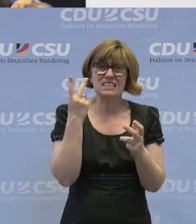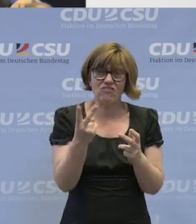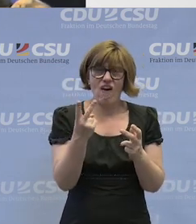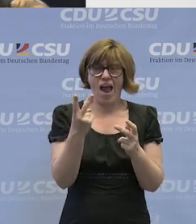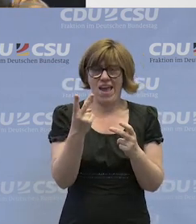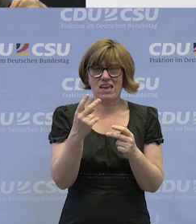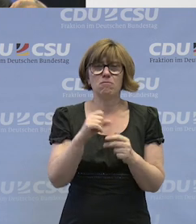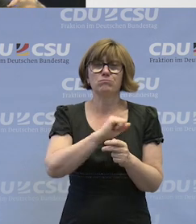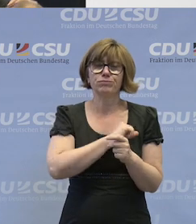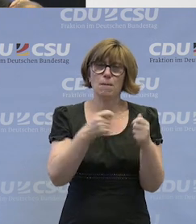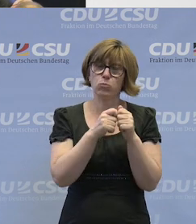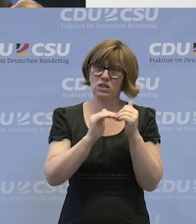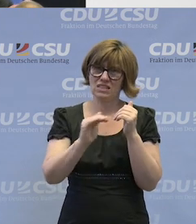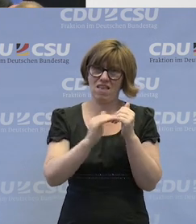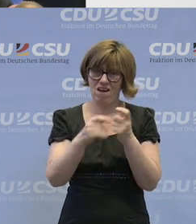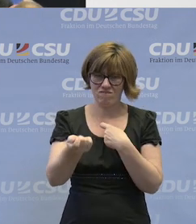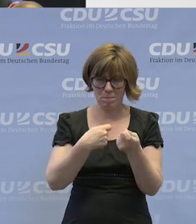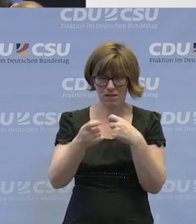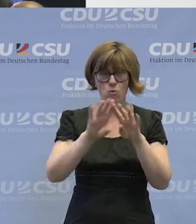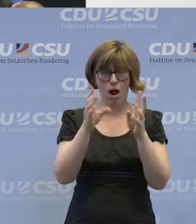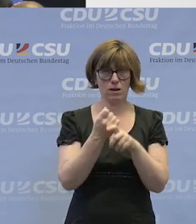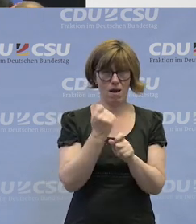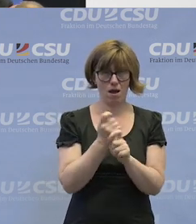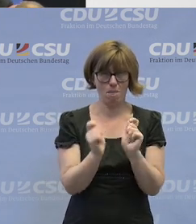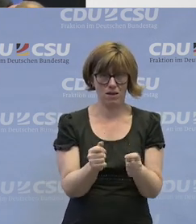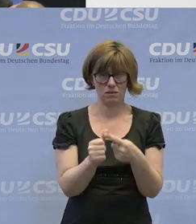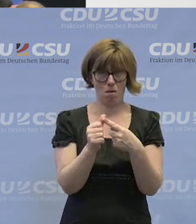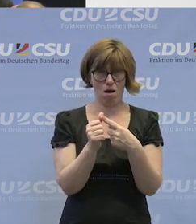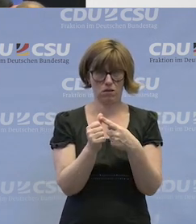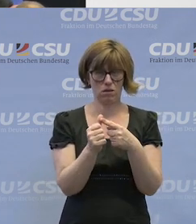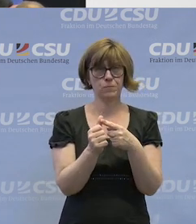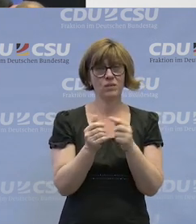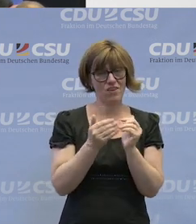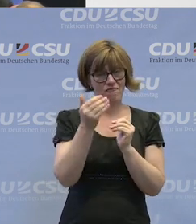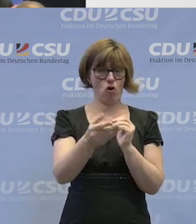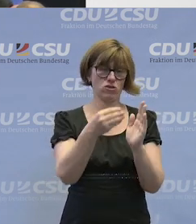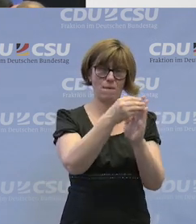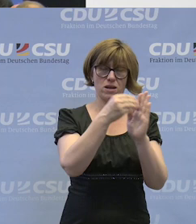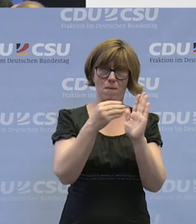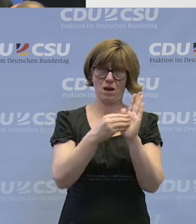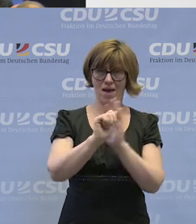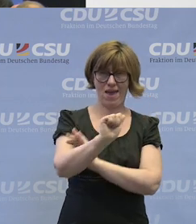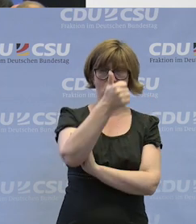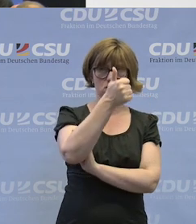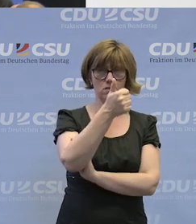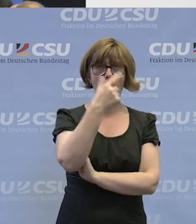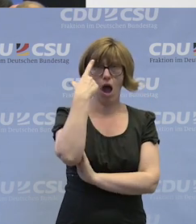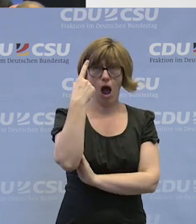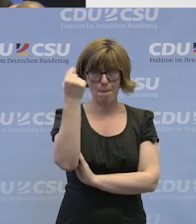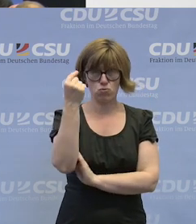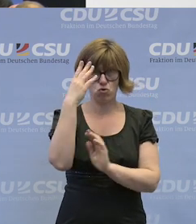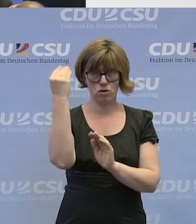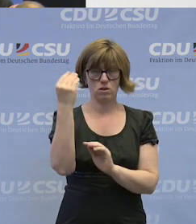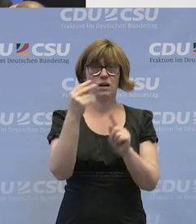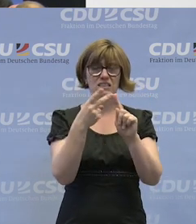erfolgreiche Bundesländer bei der Vermittlung auf den allgemeinen Arbeitsmarkt, die vorne liegen. Das eine ist Hamburg